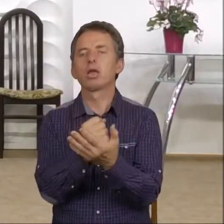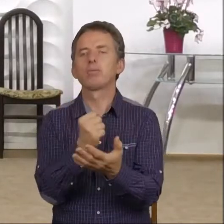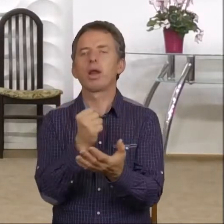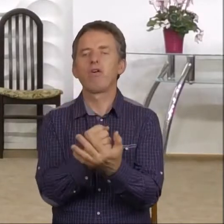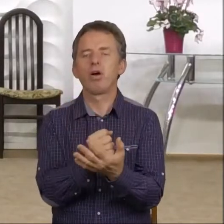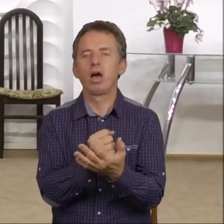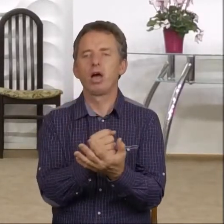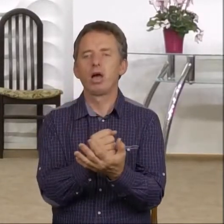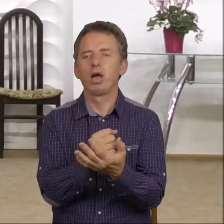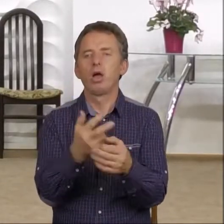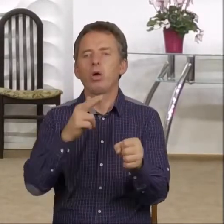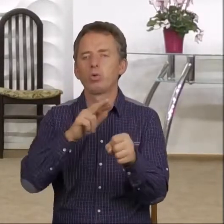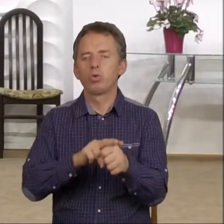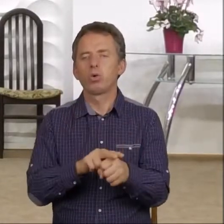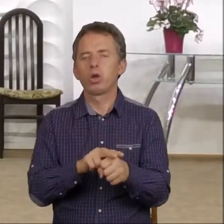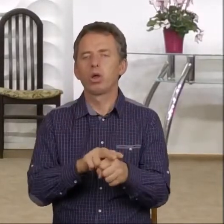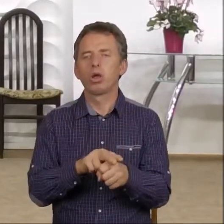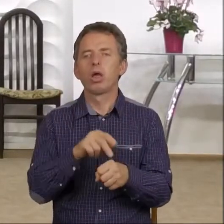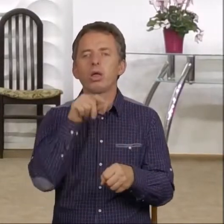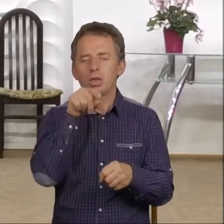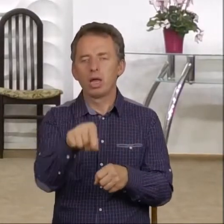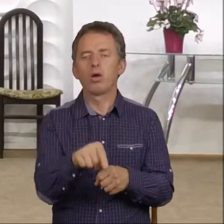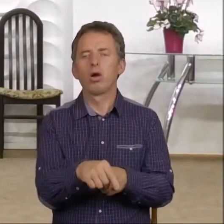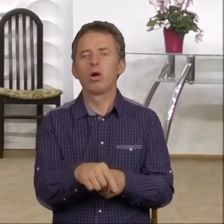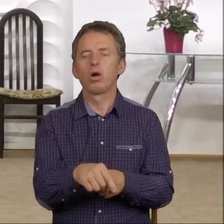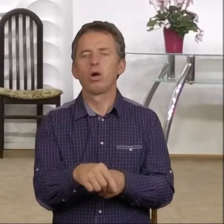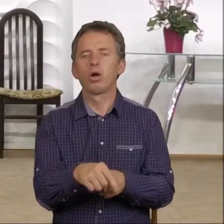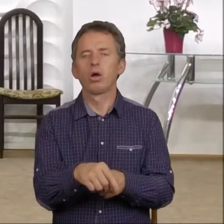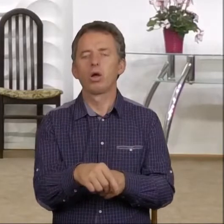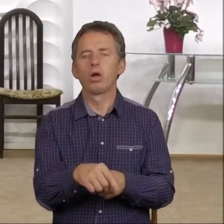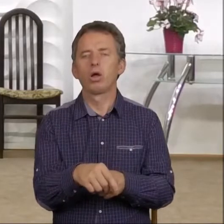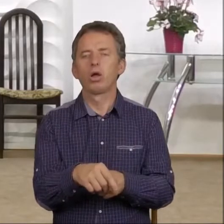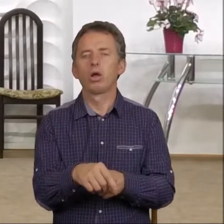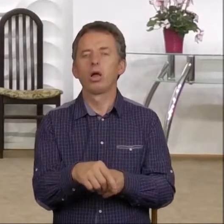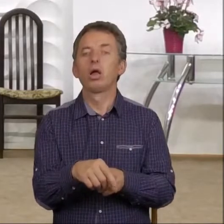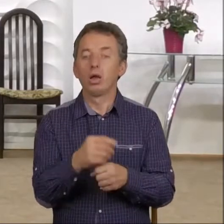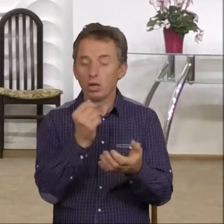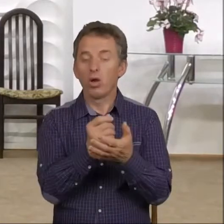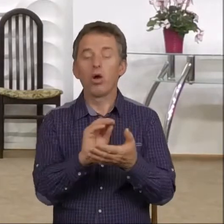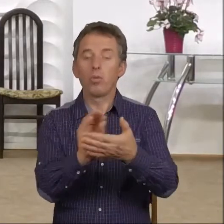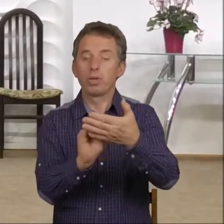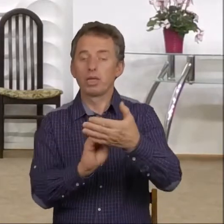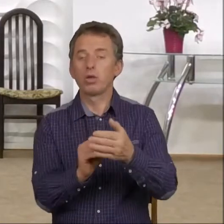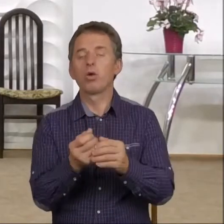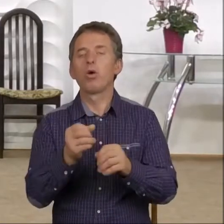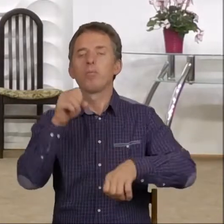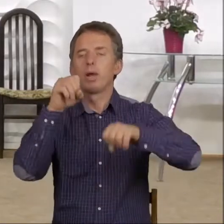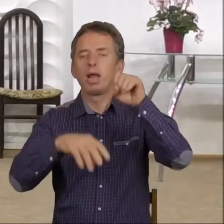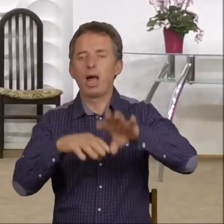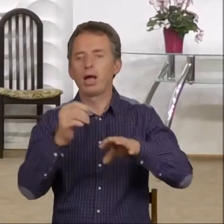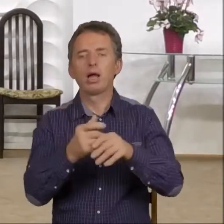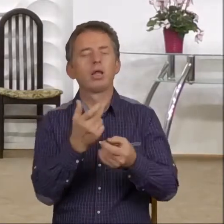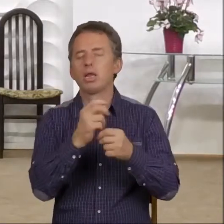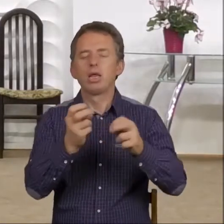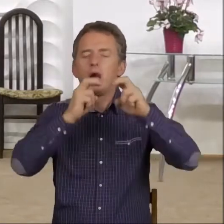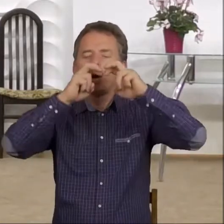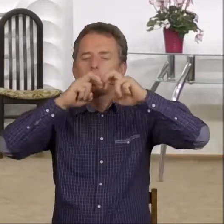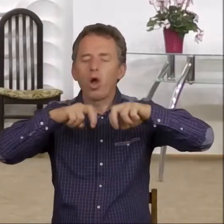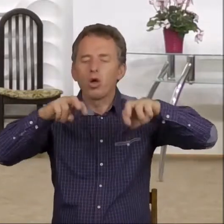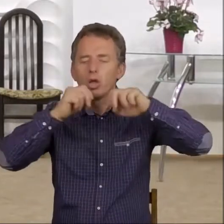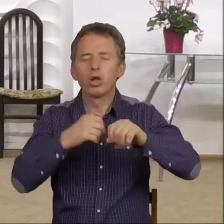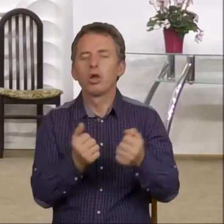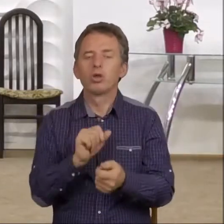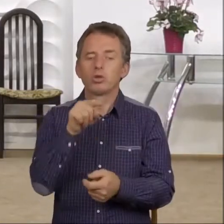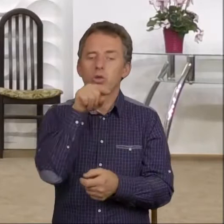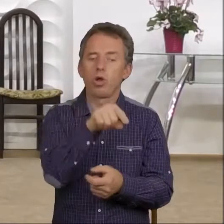płynącą z całego studiowania opisu plag nie jest rozstrzygnięcie, czy to